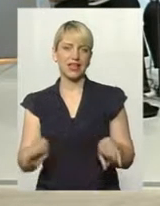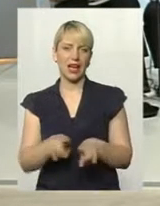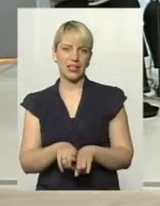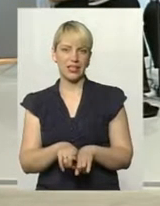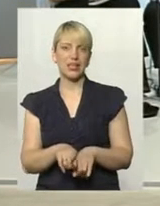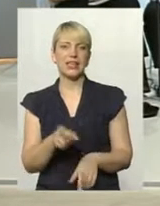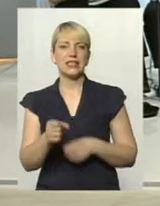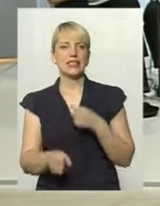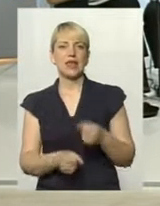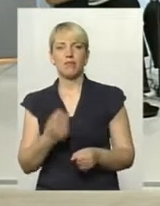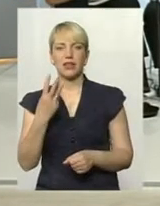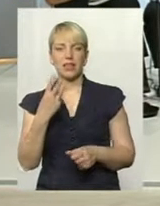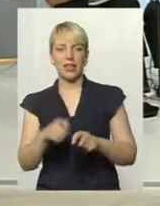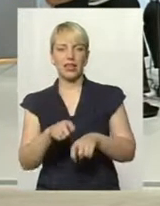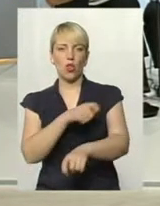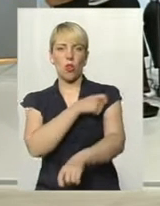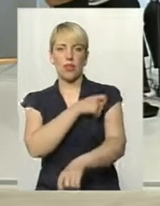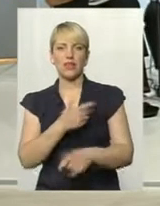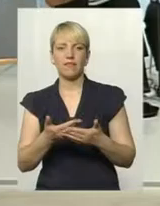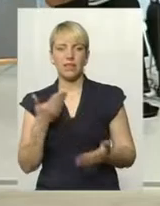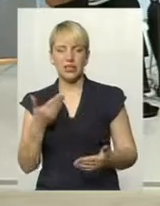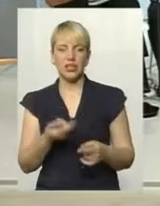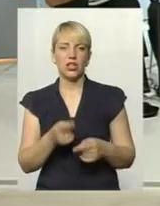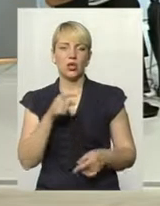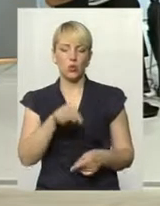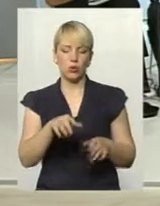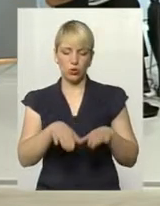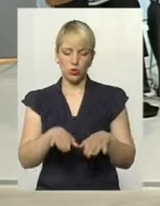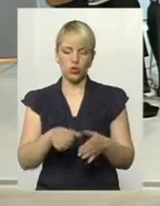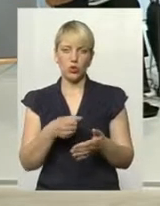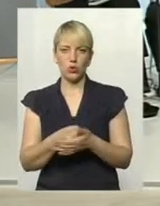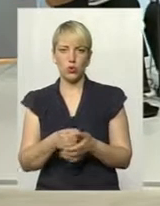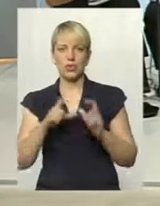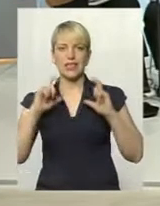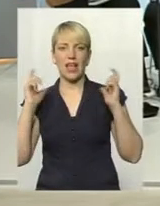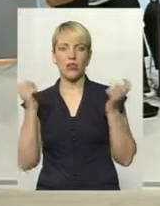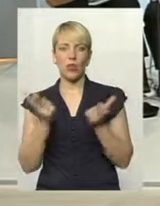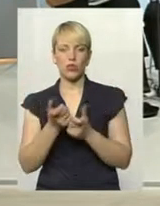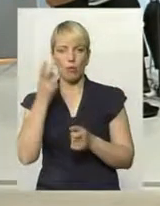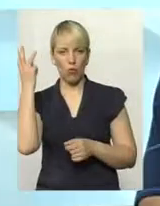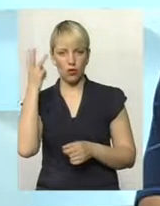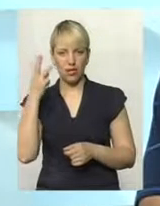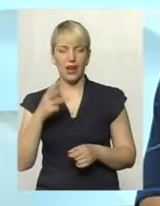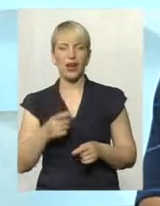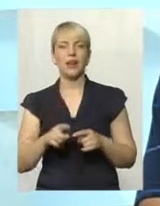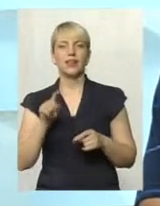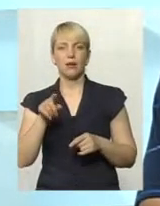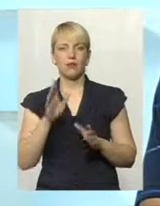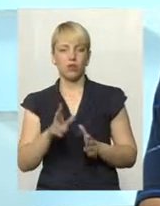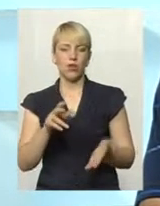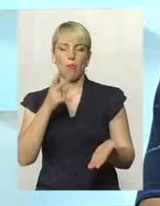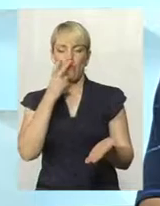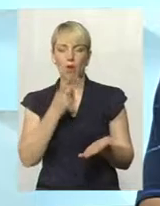приблизно 3 кілометри від той точки, що я назвав, до стадіону Поділля. Там також будуть показові